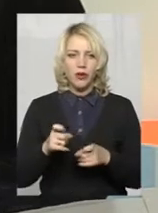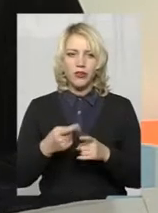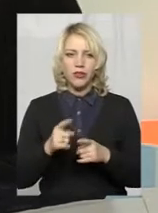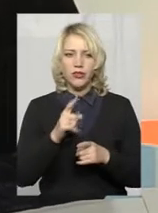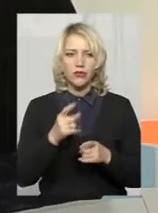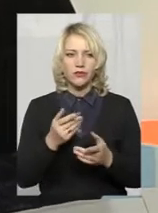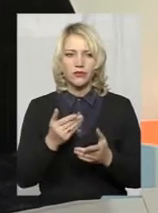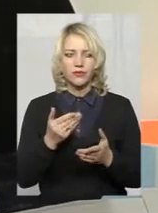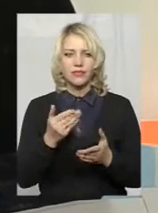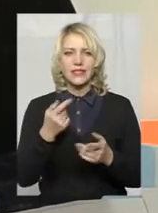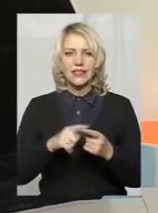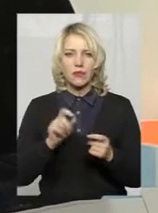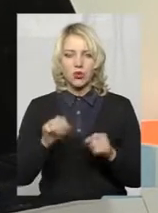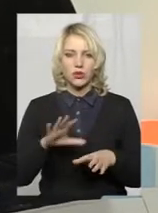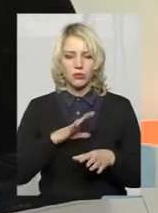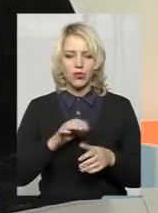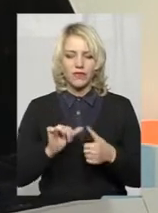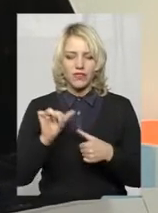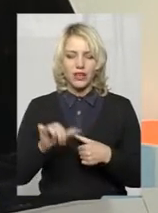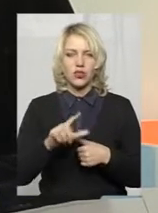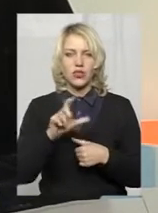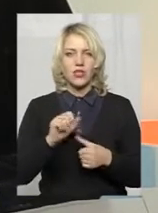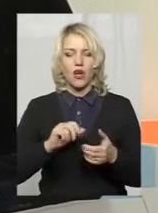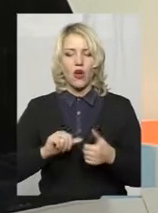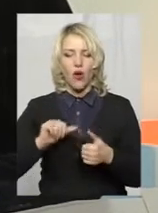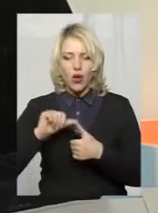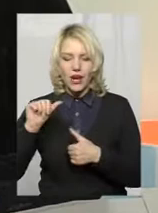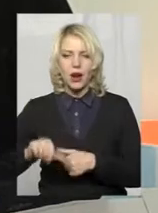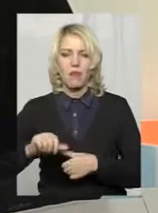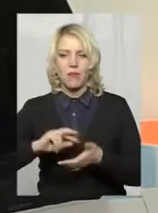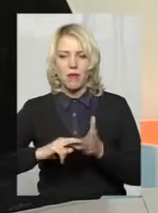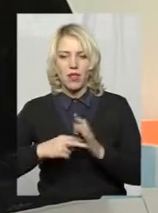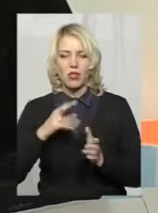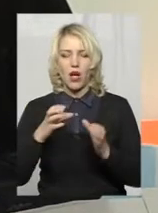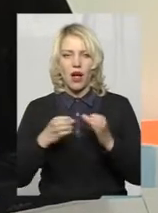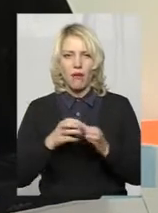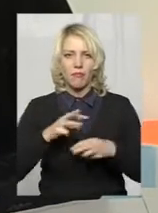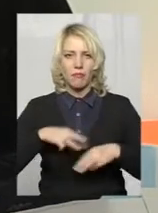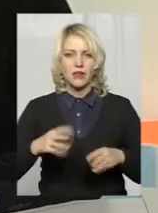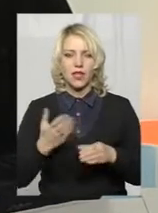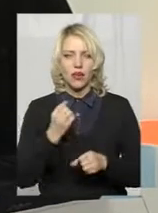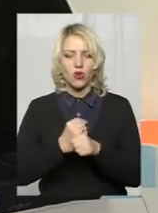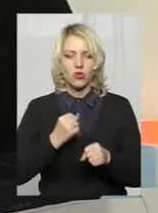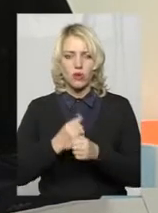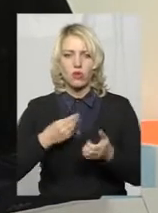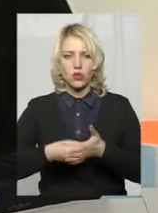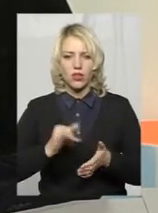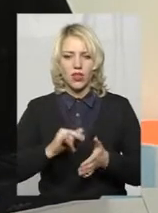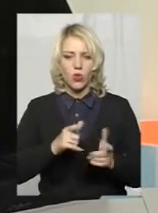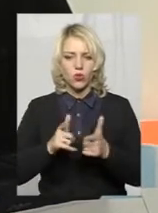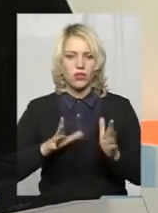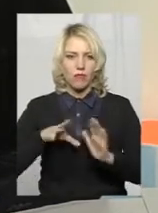це може бути виключено за окремим планом Кабміну, який на сьогодні дійсно розроблений вже і готується до впровадження.